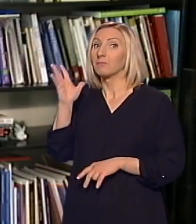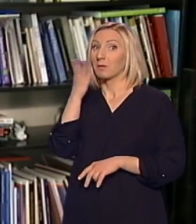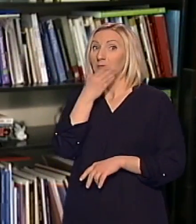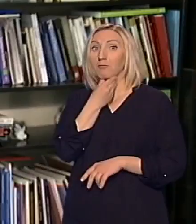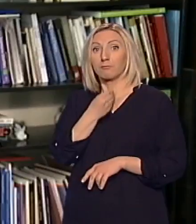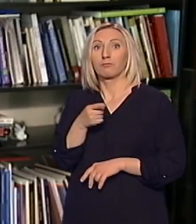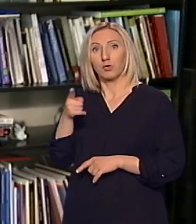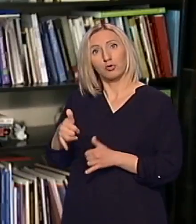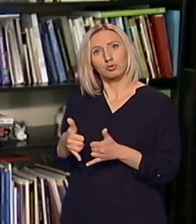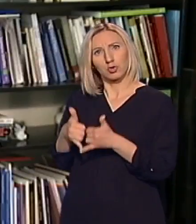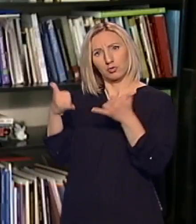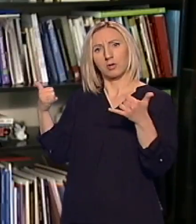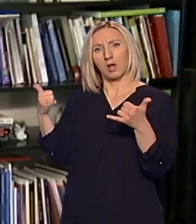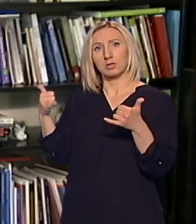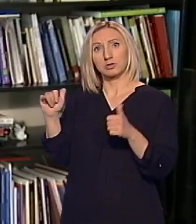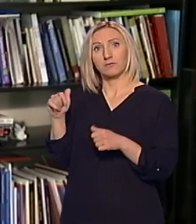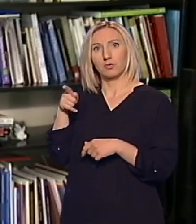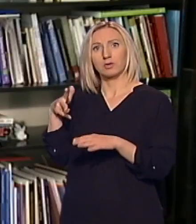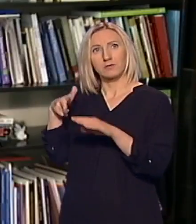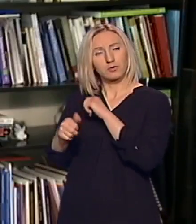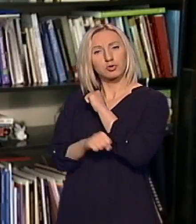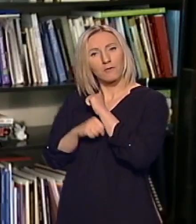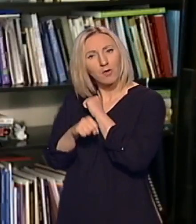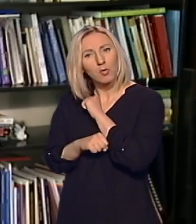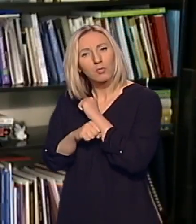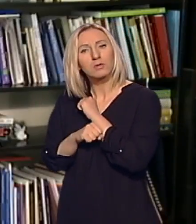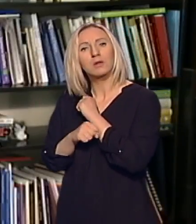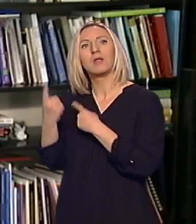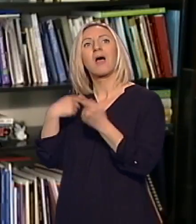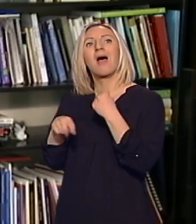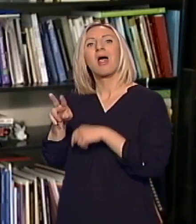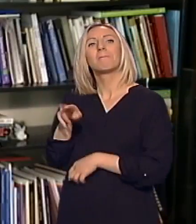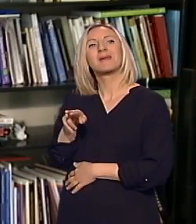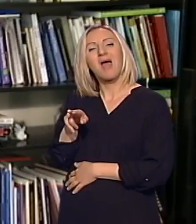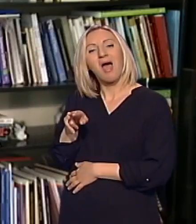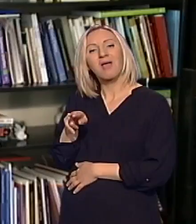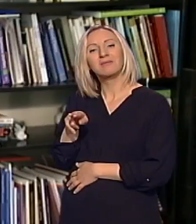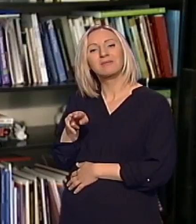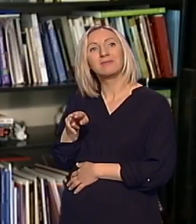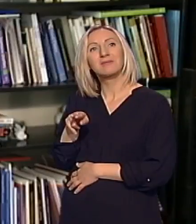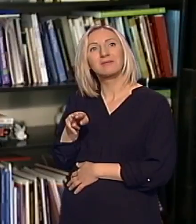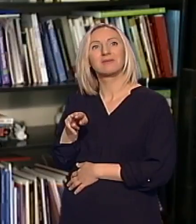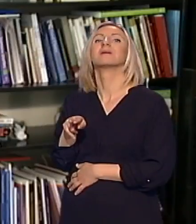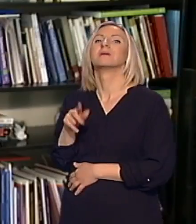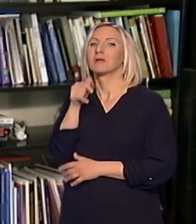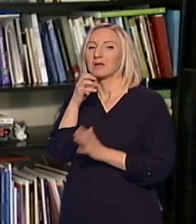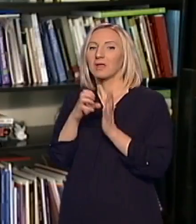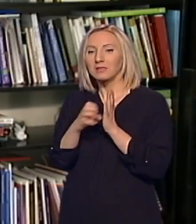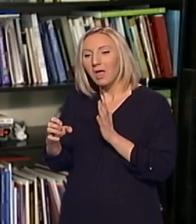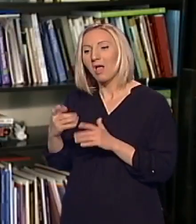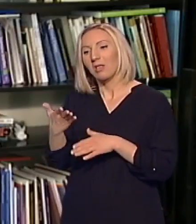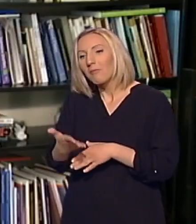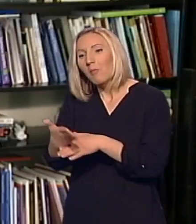sve to, onako, solidno se završi, on je završio i fakultet. Ali je brat bio, se je dalje bavio njime i